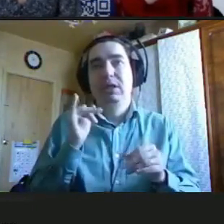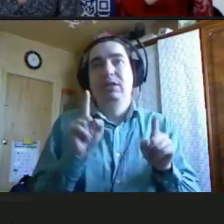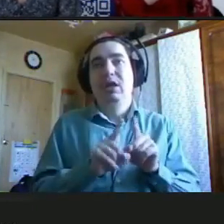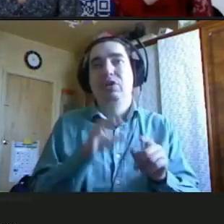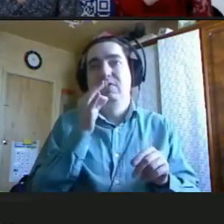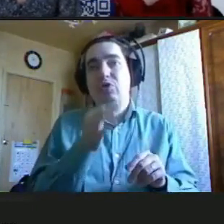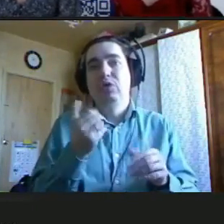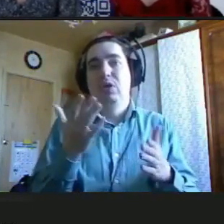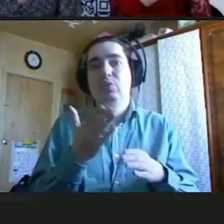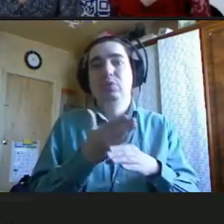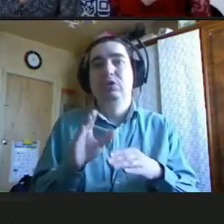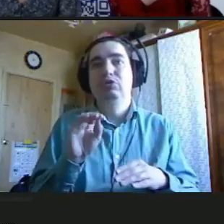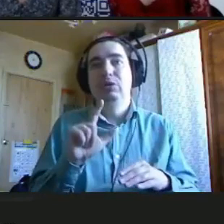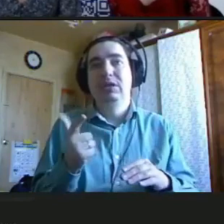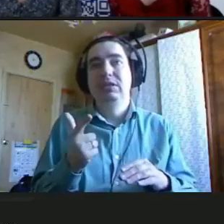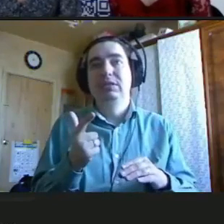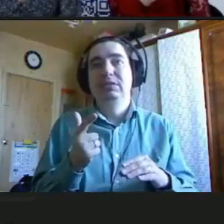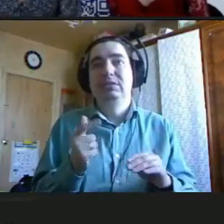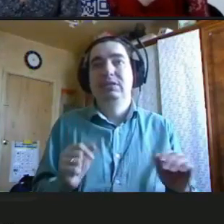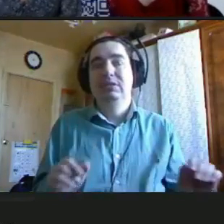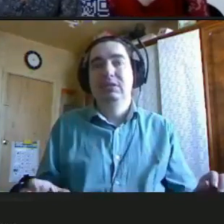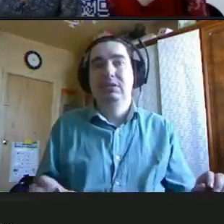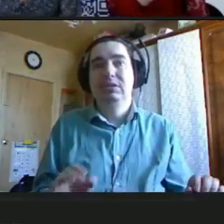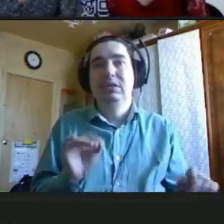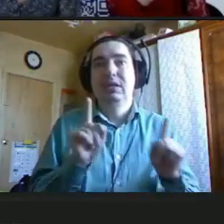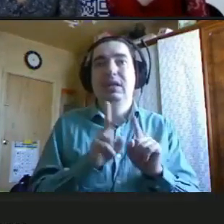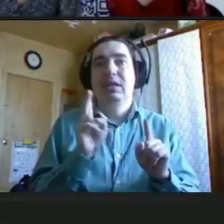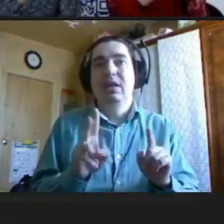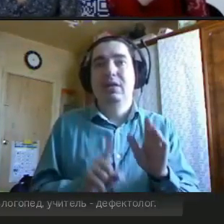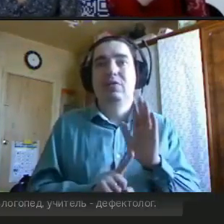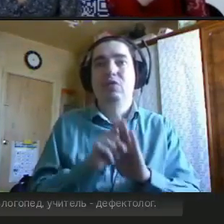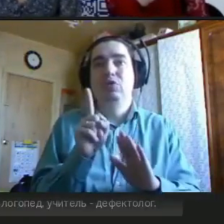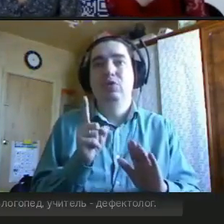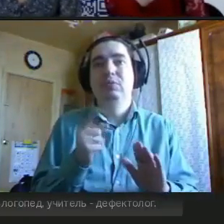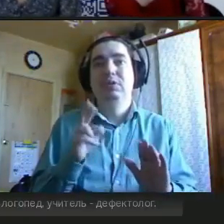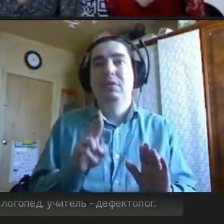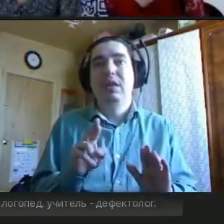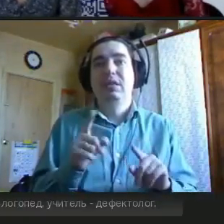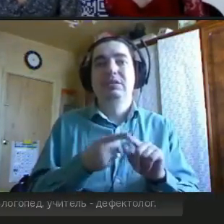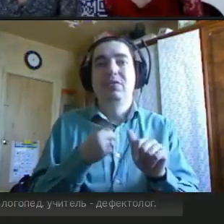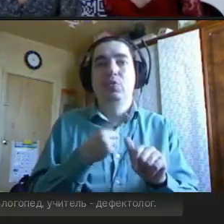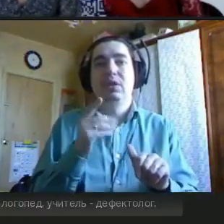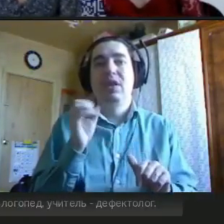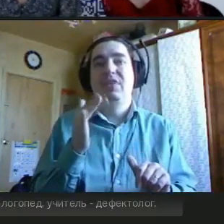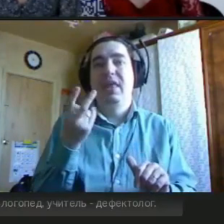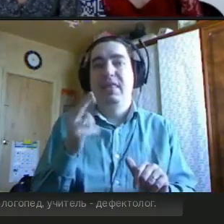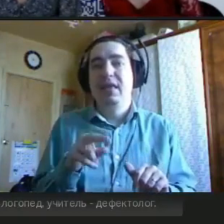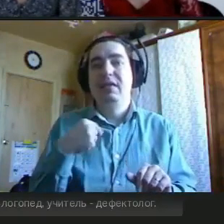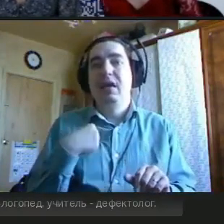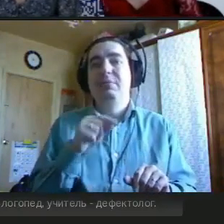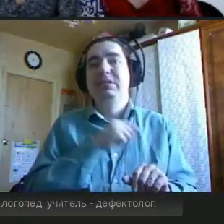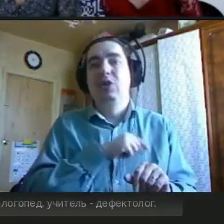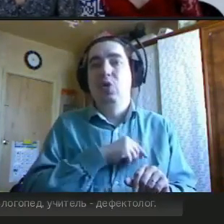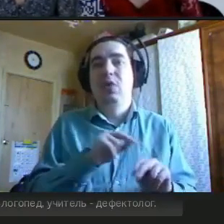часть из них уже после завершения моего спича. Итак, в общем-то, как уже сказала Татьяна, меня зовут Евгения. Я психолог-педагог